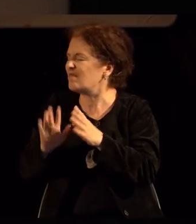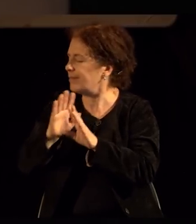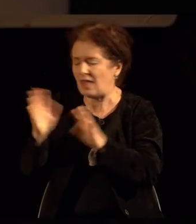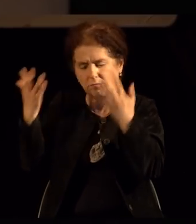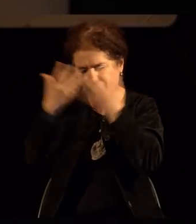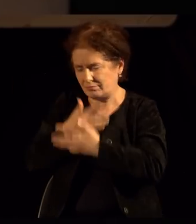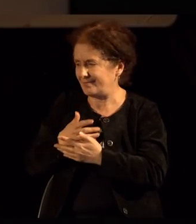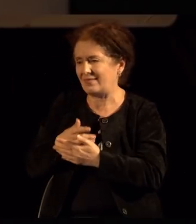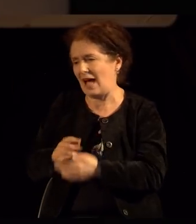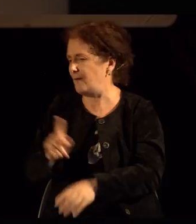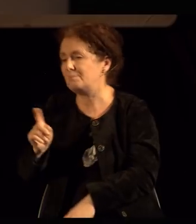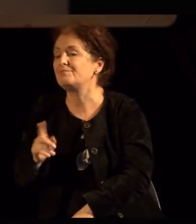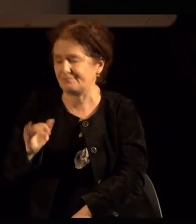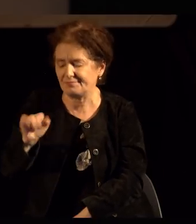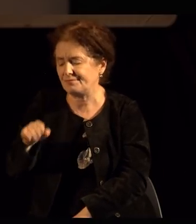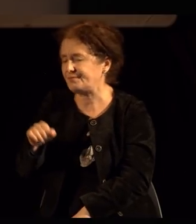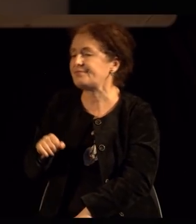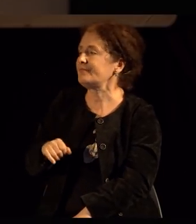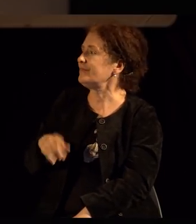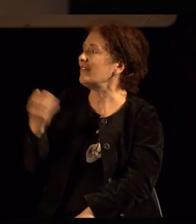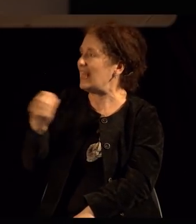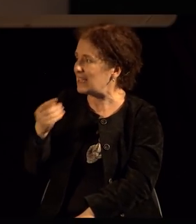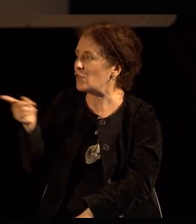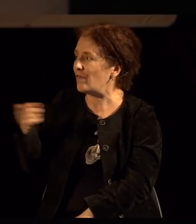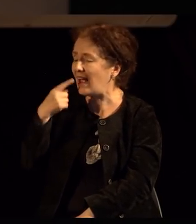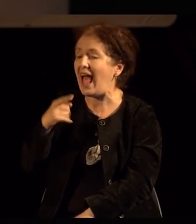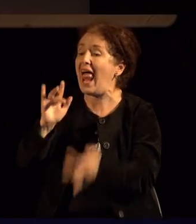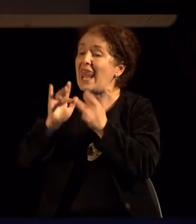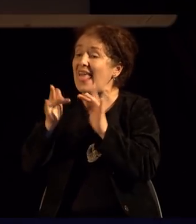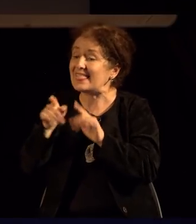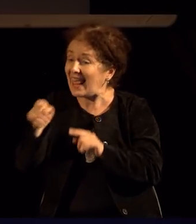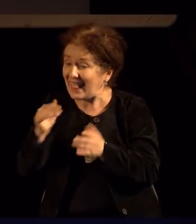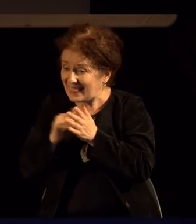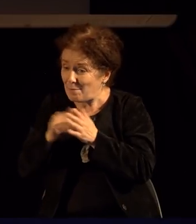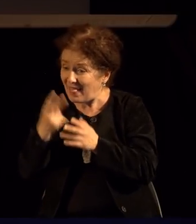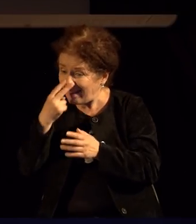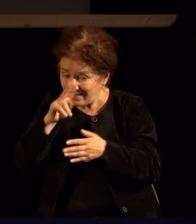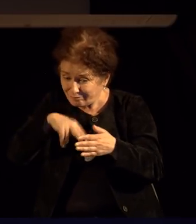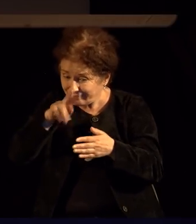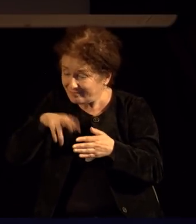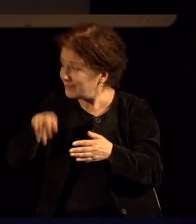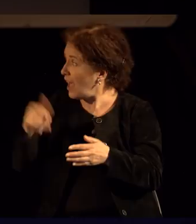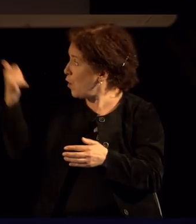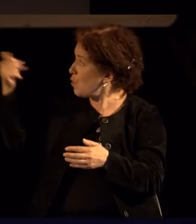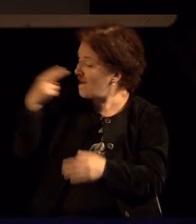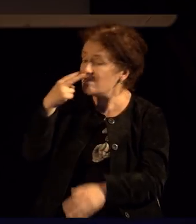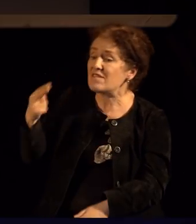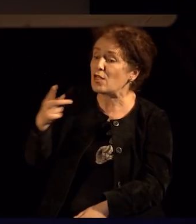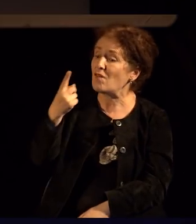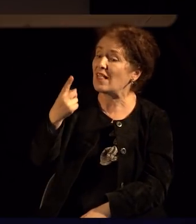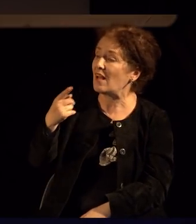има и други букви за тоа, затоа ќе треба на интернет таму да барате разни ученија. Овде видов едно